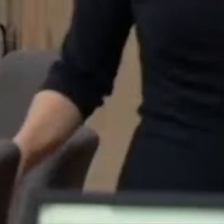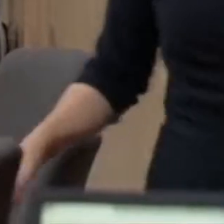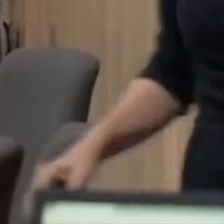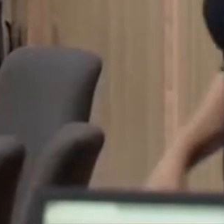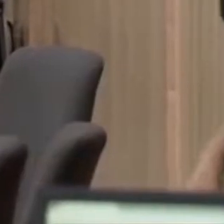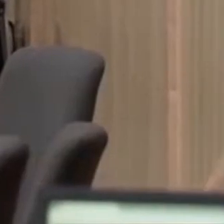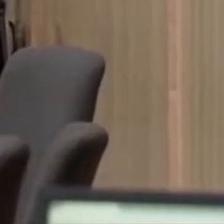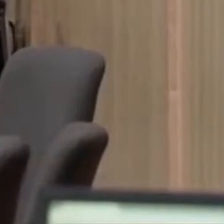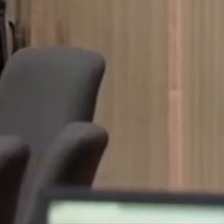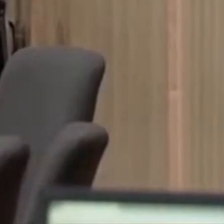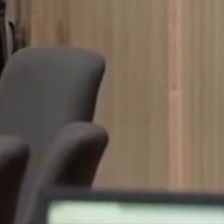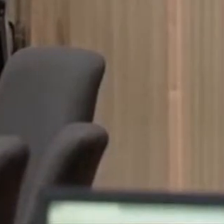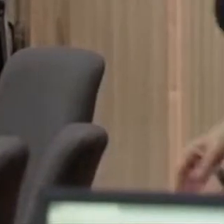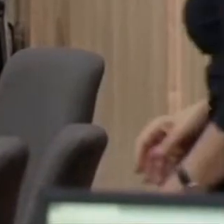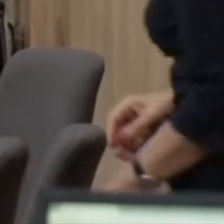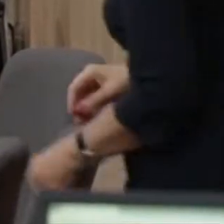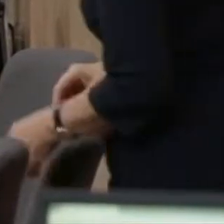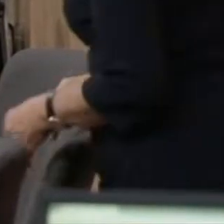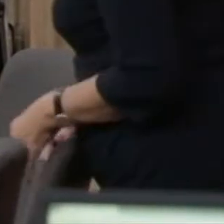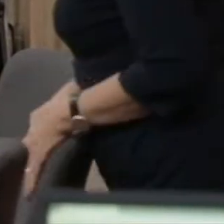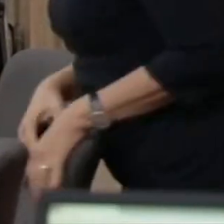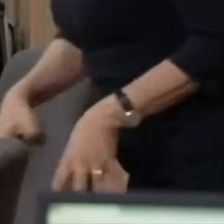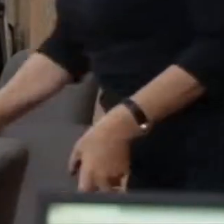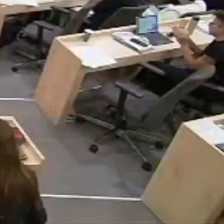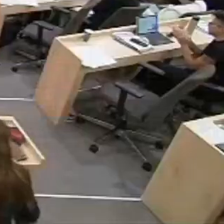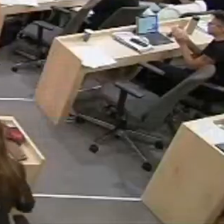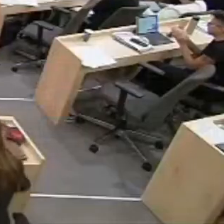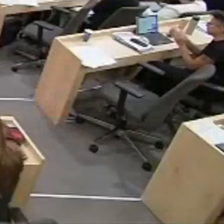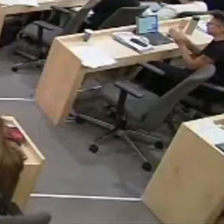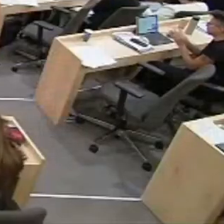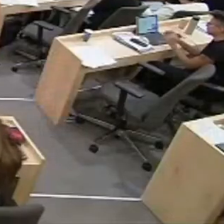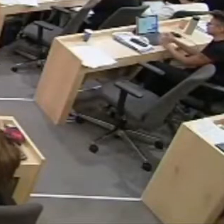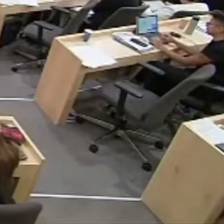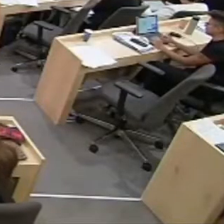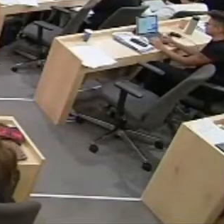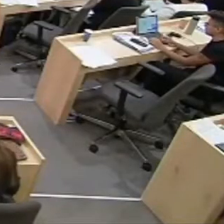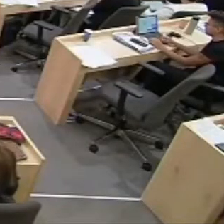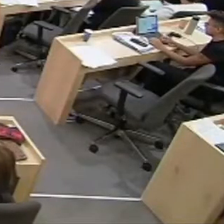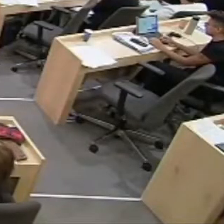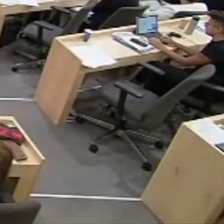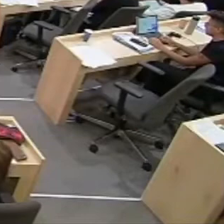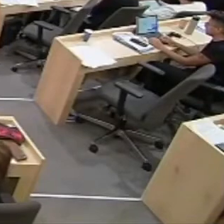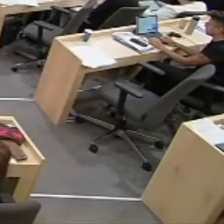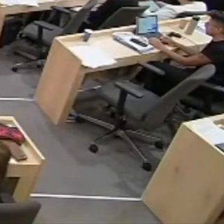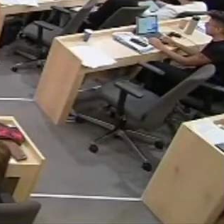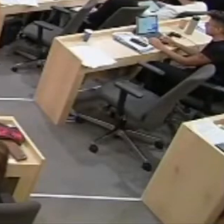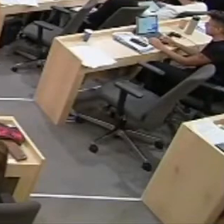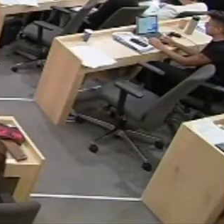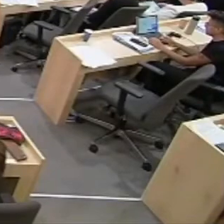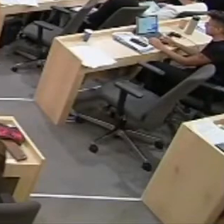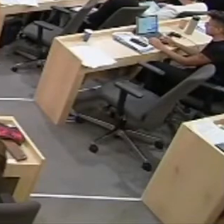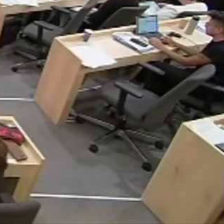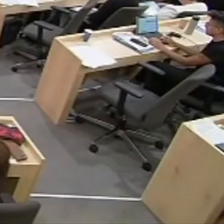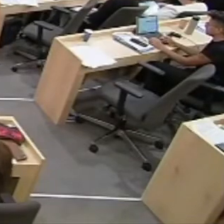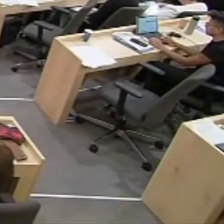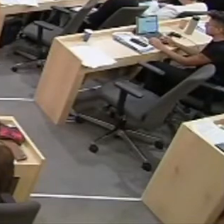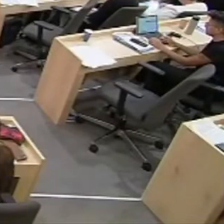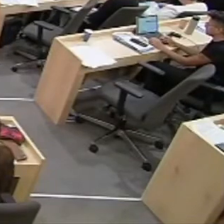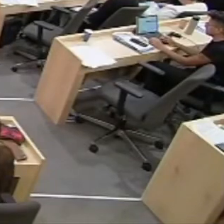Aber jetzt hat der Bundeskanzler Platz genommen auf der Regierungsbank und es kann dann mit der Dringlichen begonnen werden.